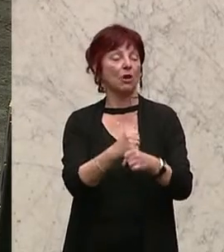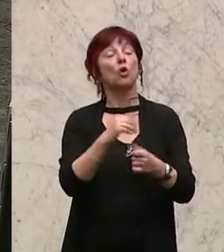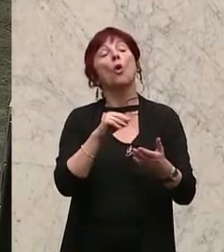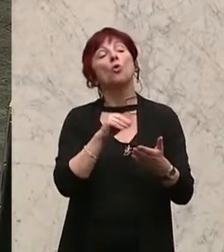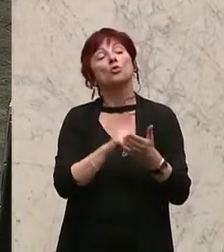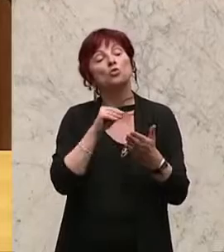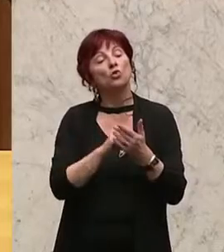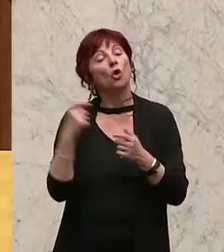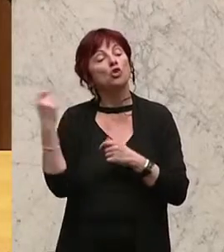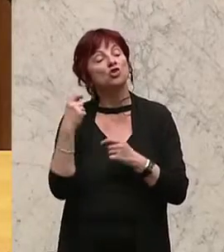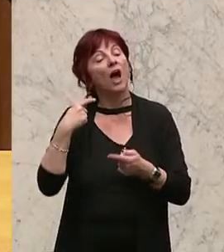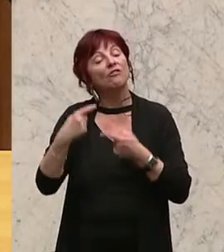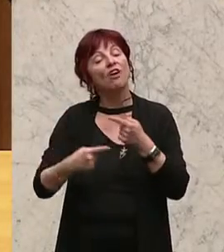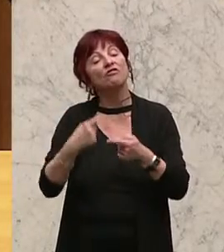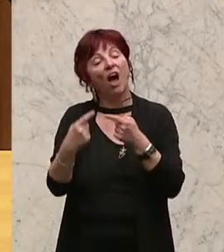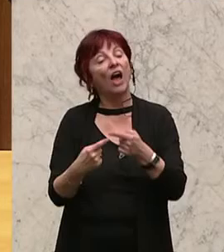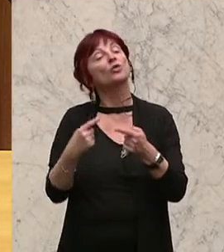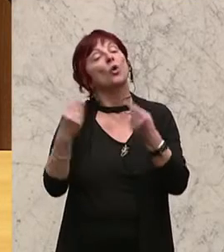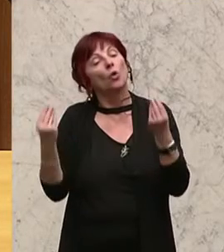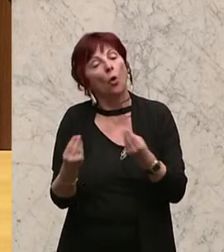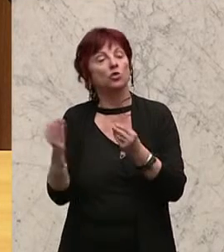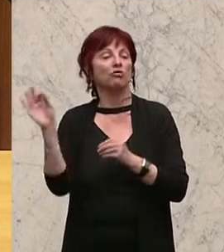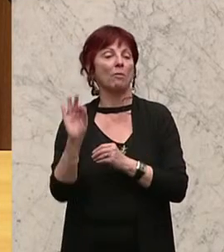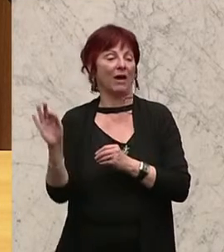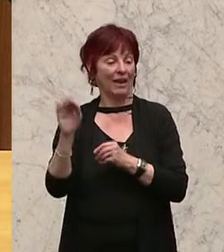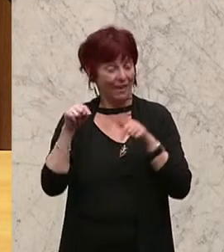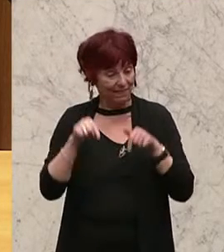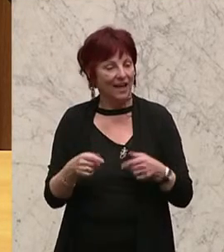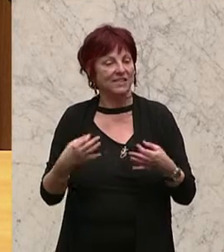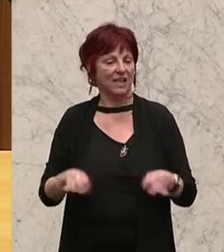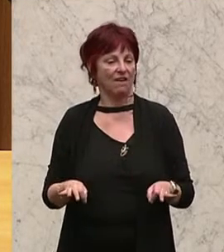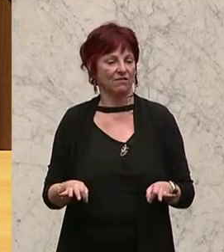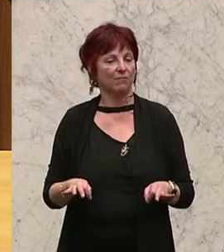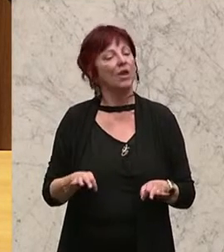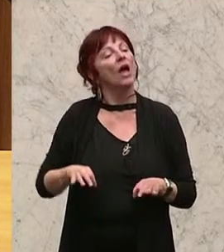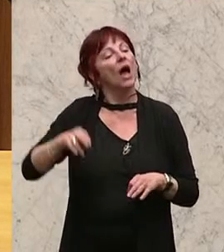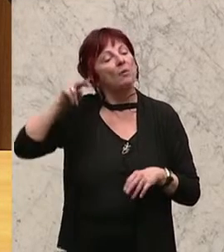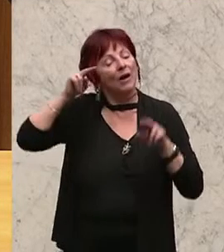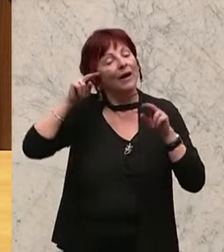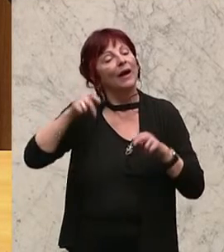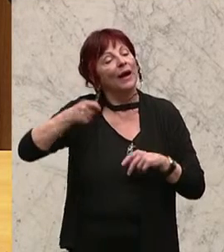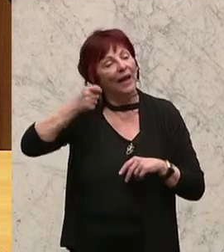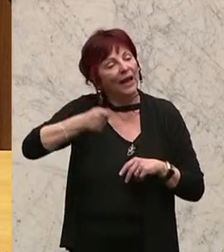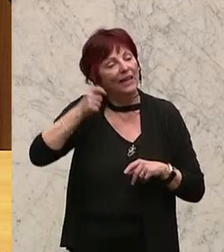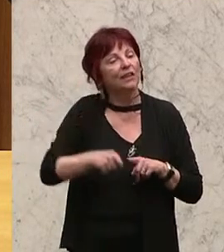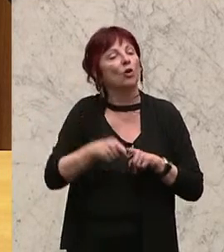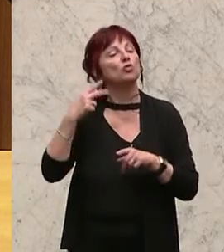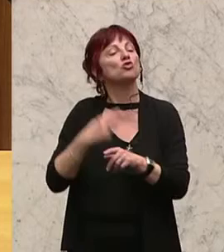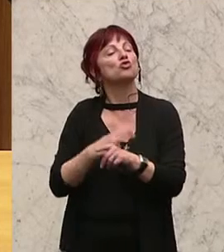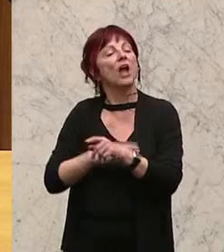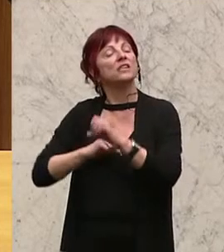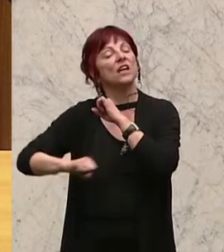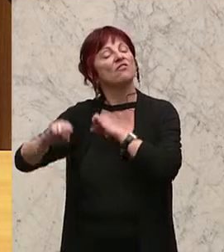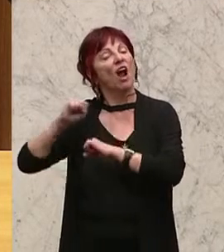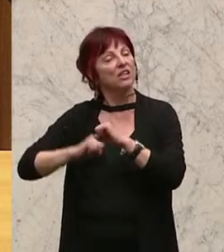eingeleitetes Strafverfahren vorliegen darf. Demgegenüber fehlt im Richter und Staatsanwaltschaftsdienstgesetz eine entsprechende